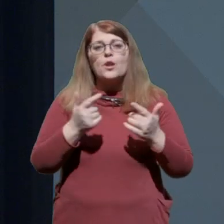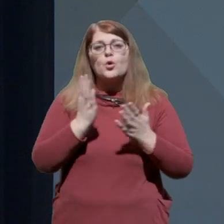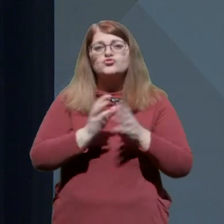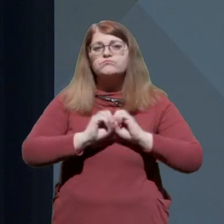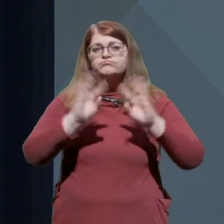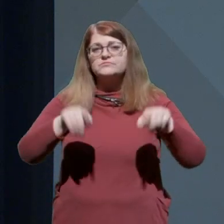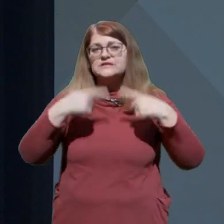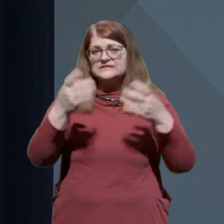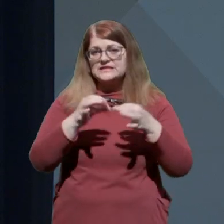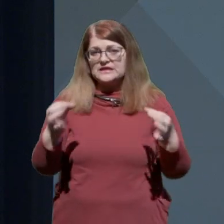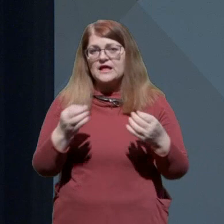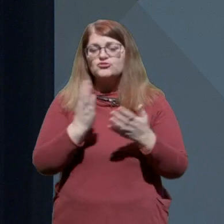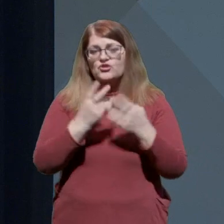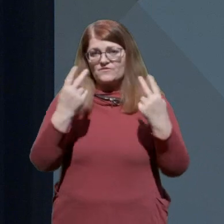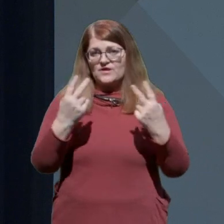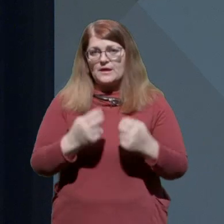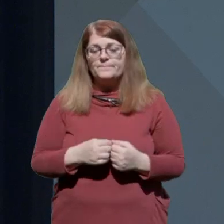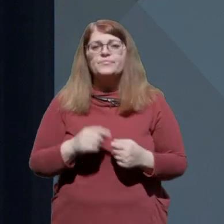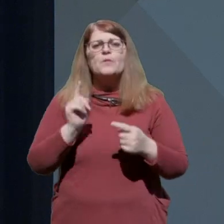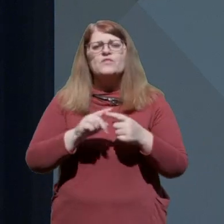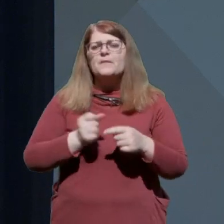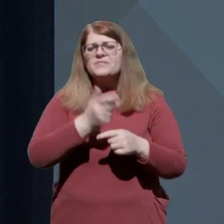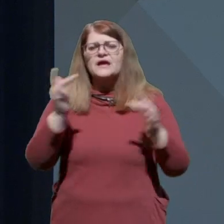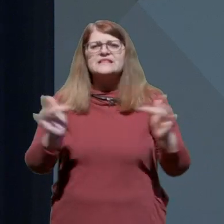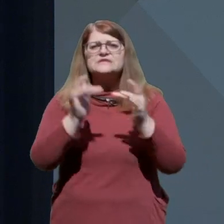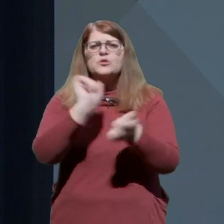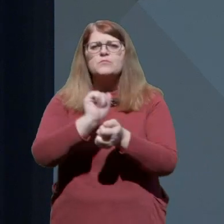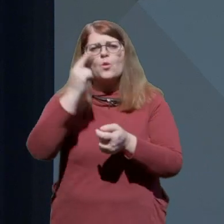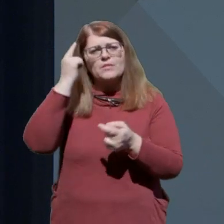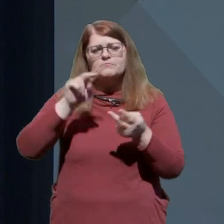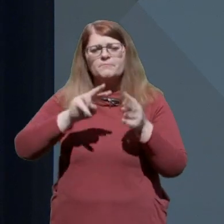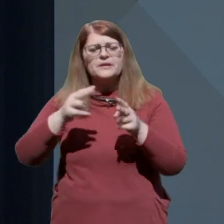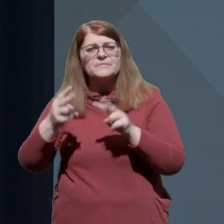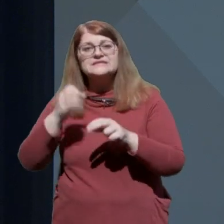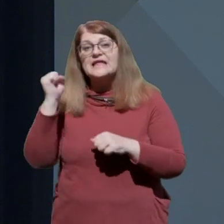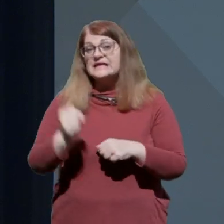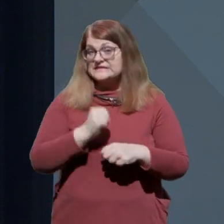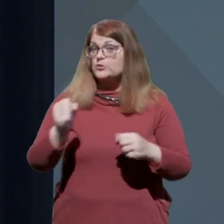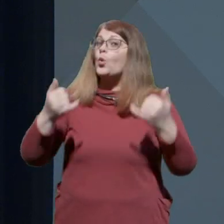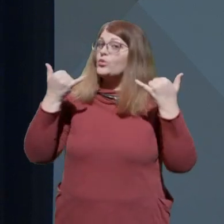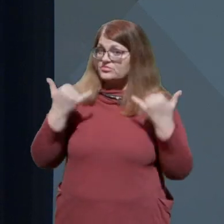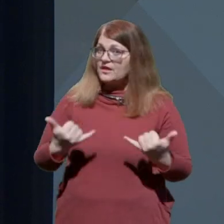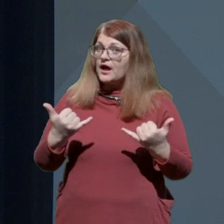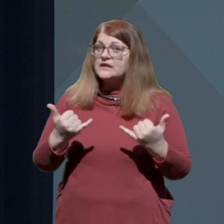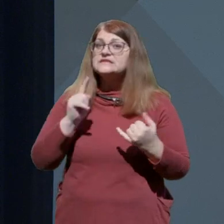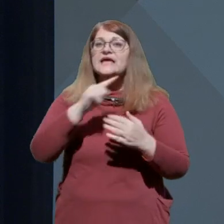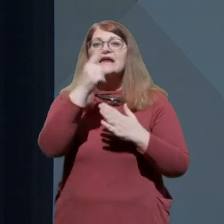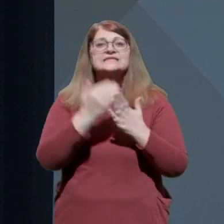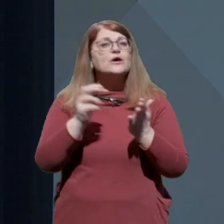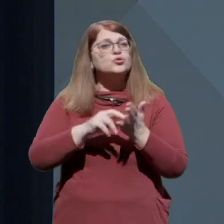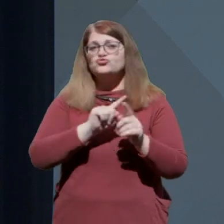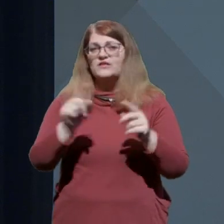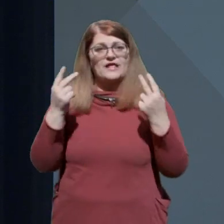Kasneje so si nekateri o poplavi na sprotujočih vsi pravnih mnen premislili, zato danes, ker zakon še ne velja,